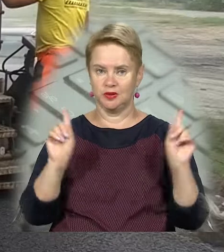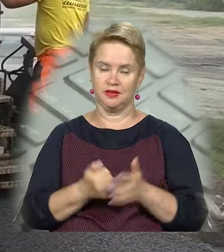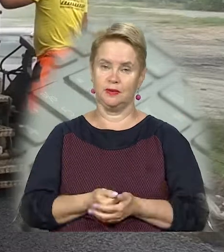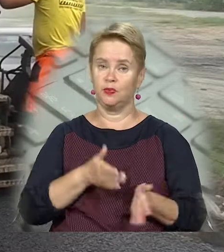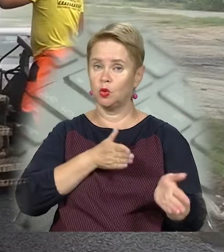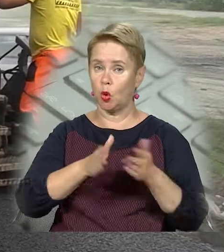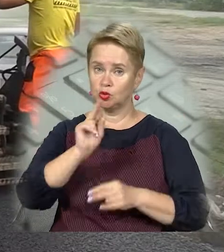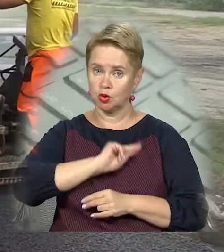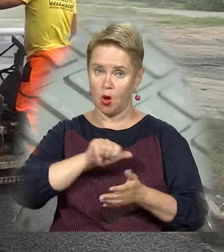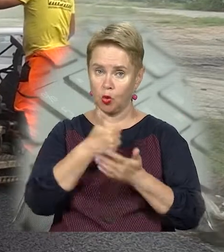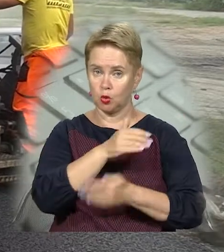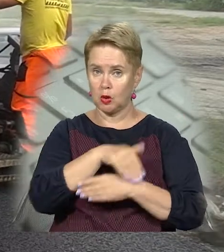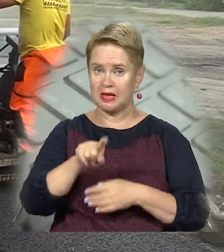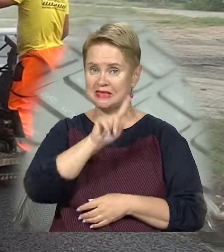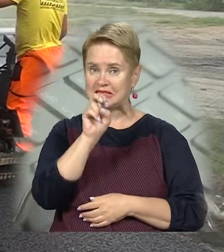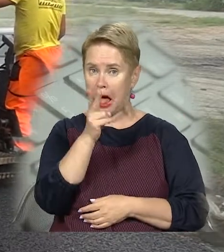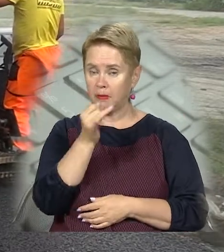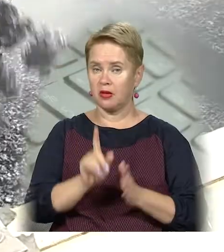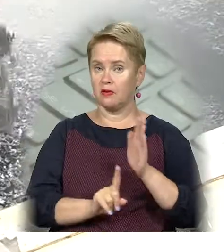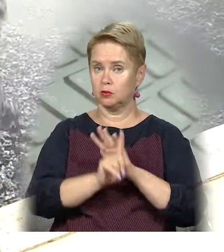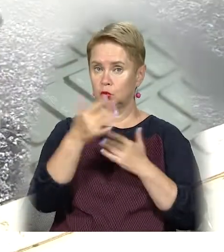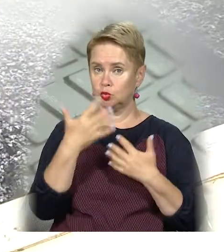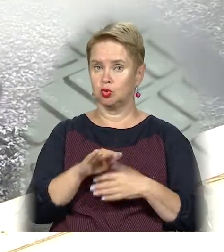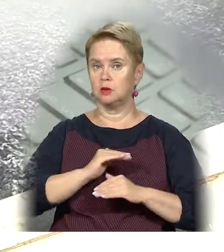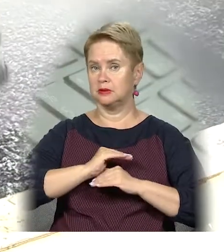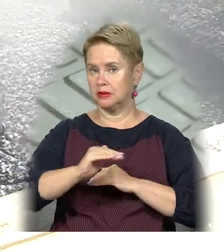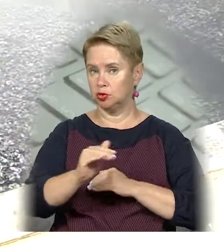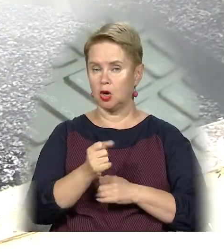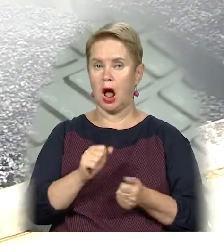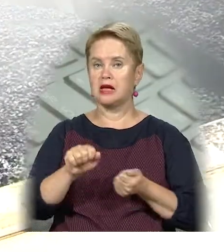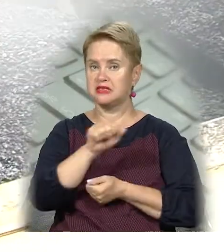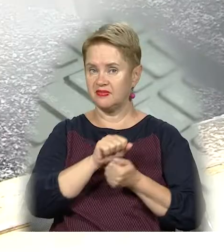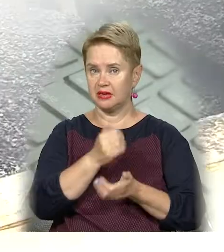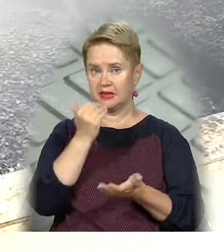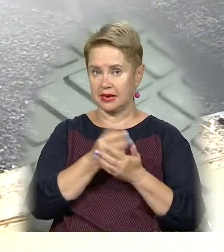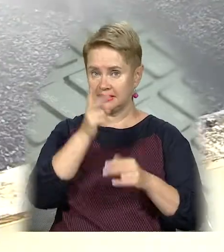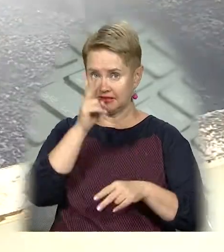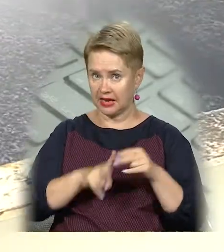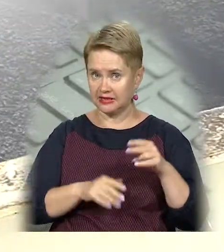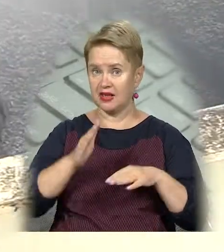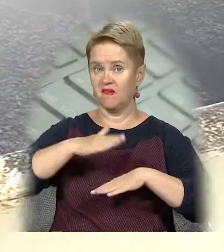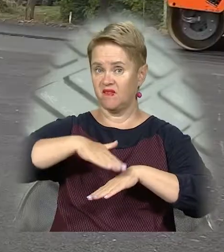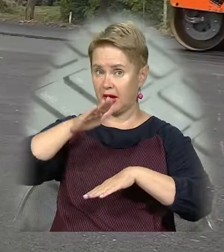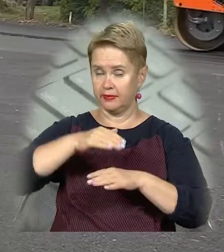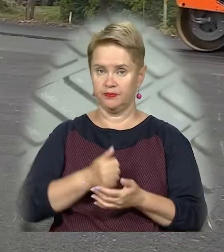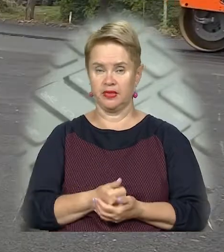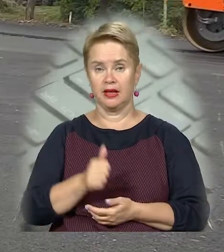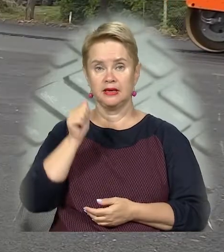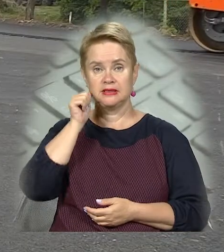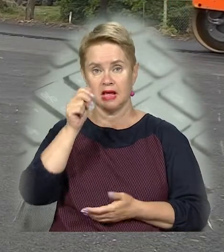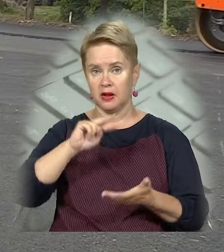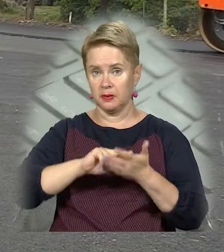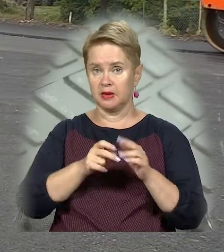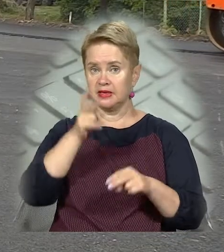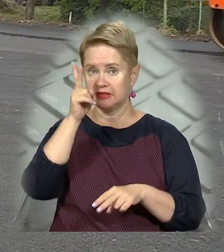Дорожні роботи на головній вулиці Знаменівки у розпалі вже уклали. Вирівнюючи шар асфальту, наразі закінчують верхній. Завтра ми